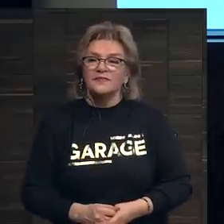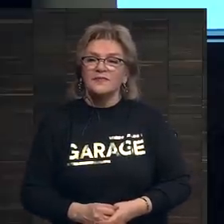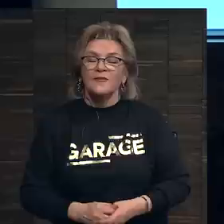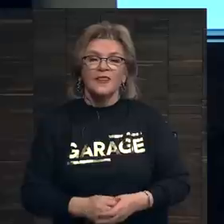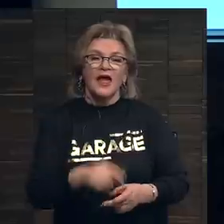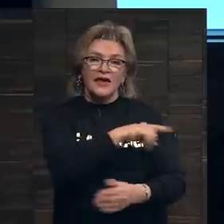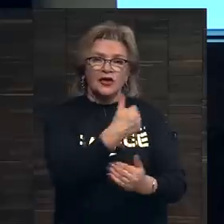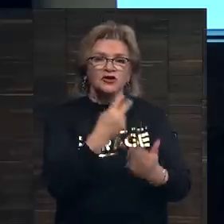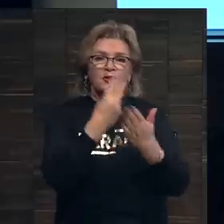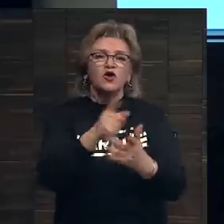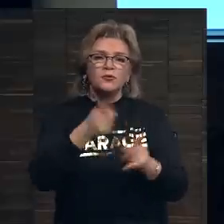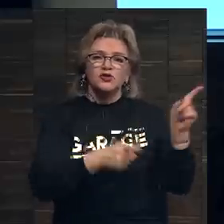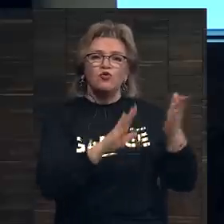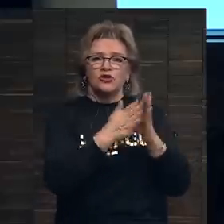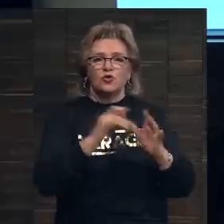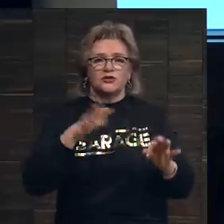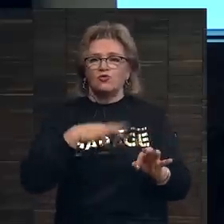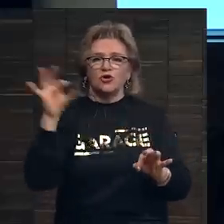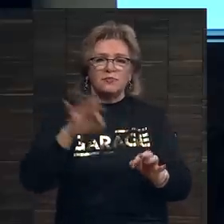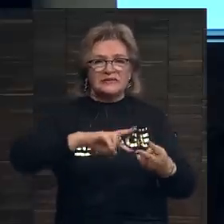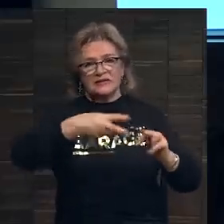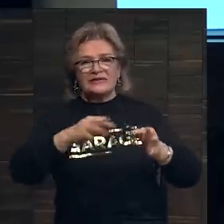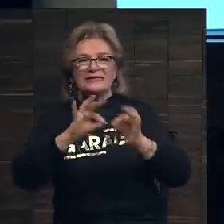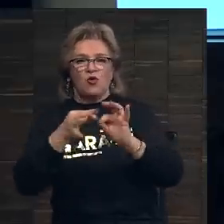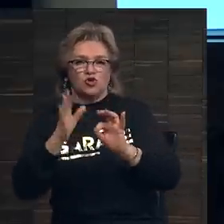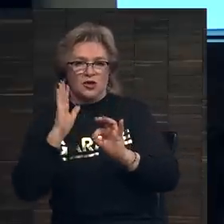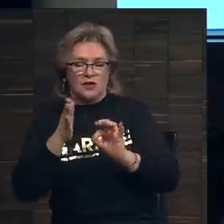И я сейчас вам покажу, почему эта ситуация может быстро стать сложной.